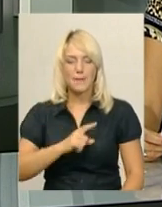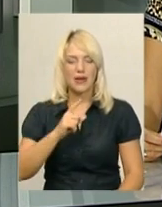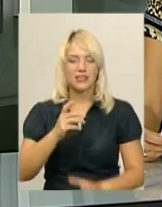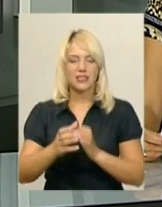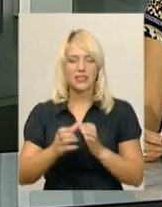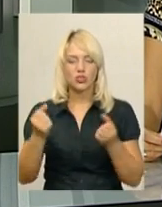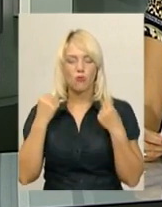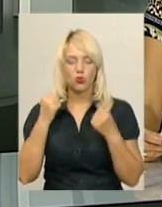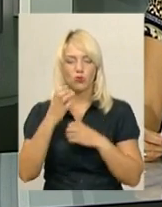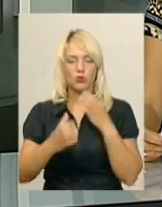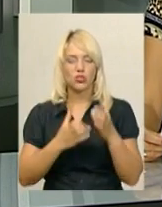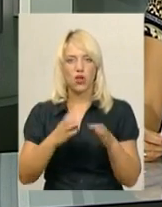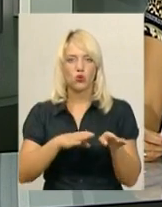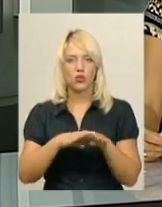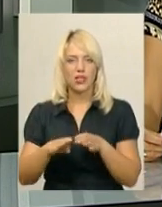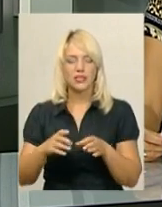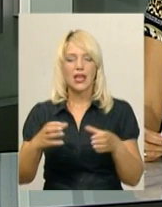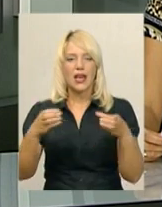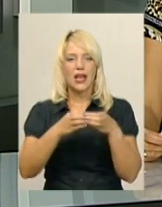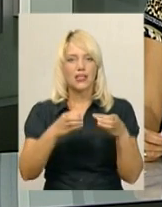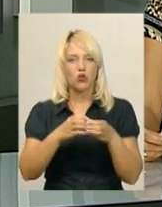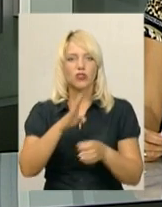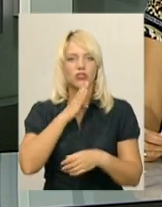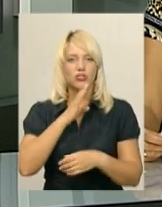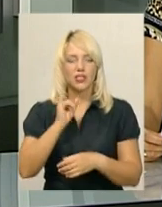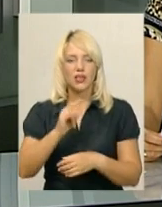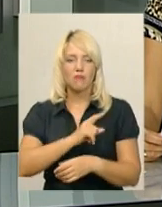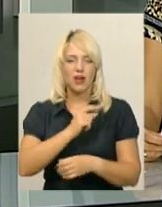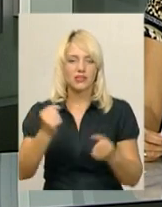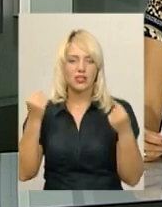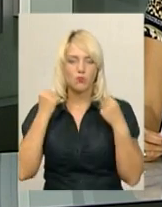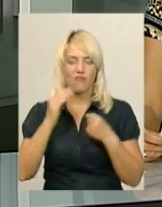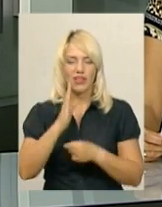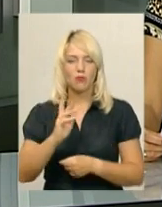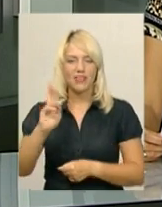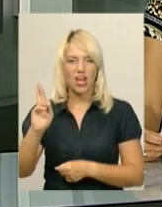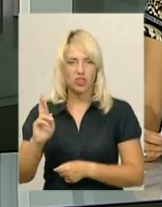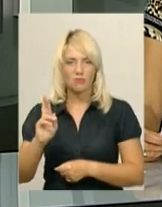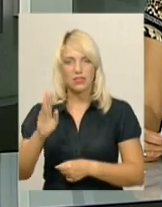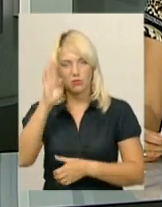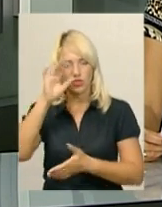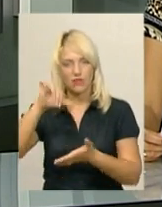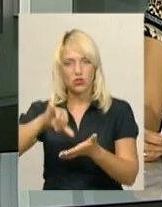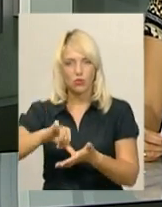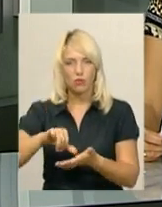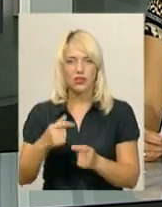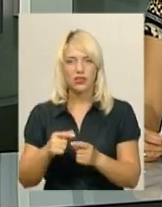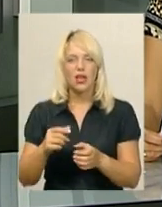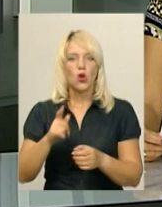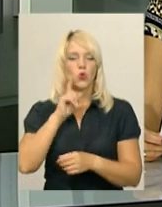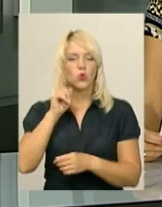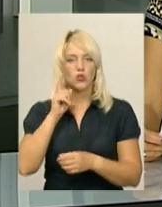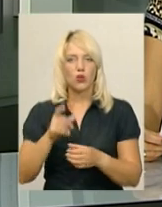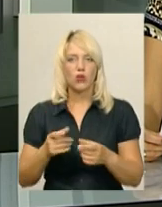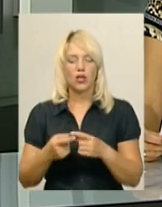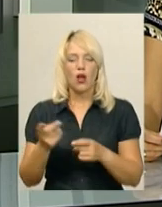класу, яка змагатиметься в категорії жінки, та майстер спорту України Вадим Яржемський. Він виступатиме в віковій групі юніори.